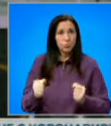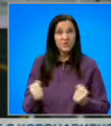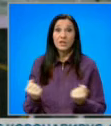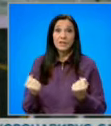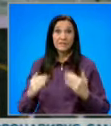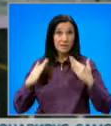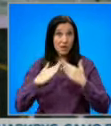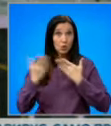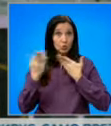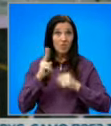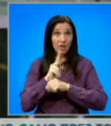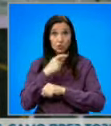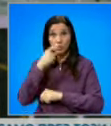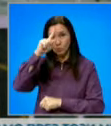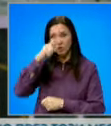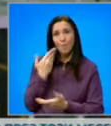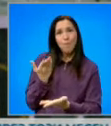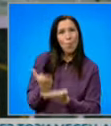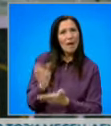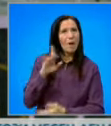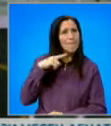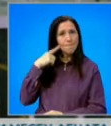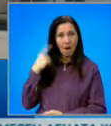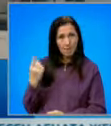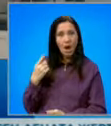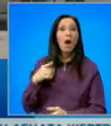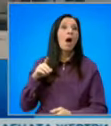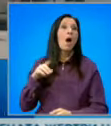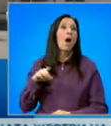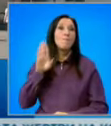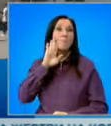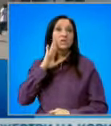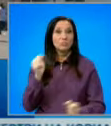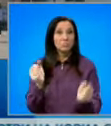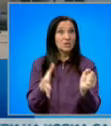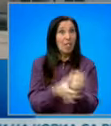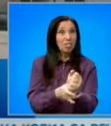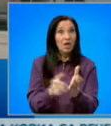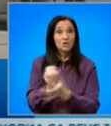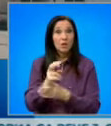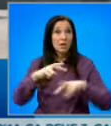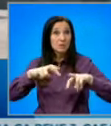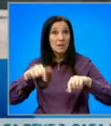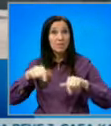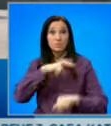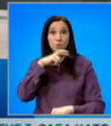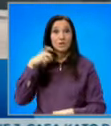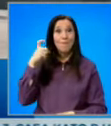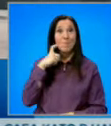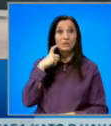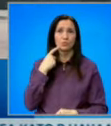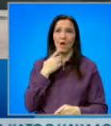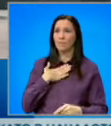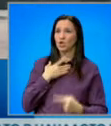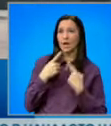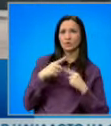на училището с 12-годишното момиче подава неговата майка. Мъжът е задържан и разпитан. А днес от полицията в Абанско са провели разговори